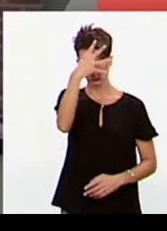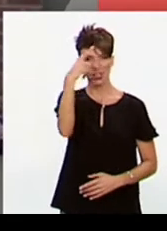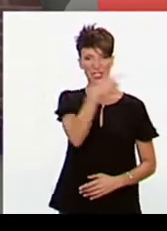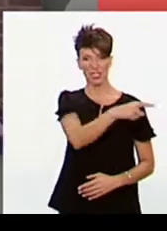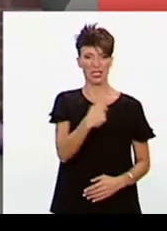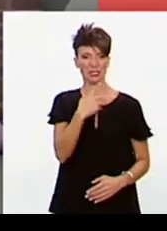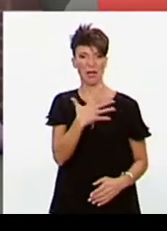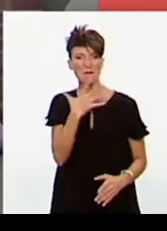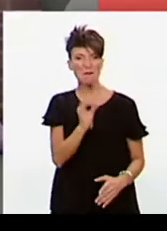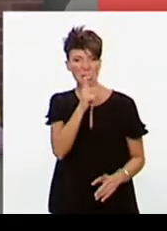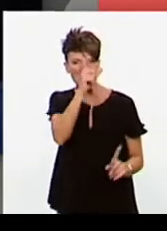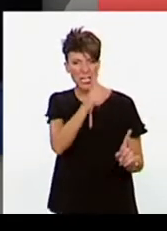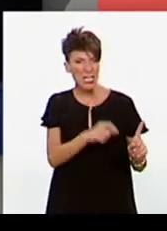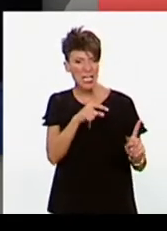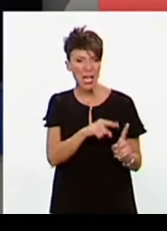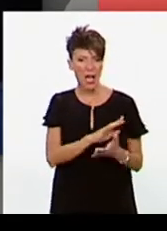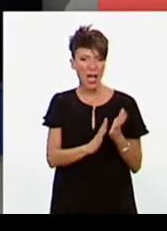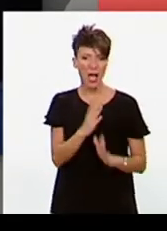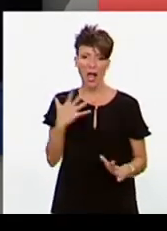της αντιμεταναστευτικής του ατζέντας.